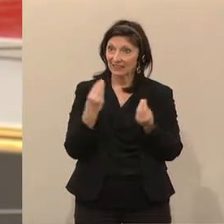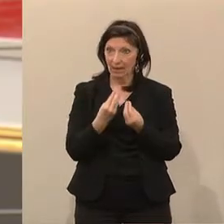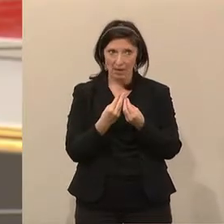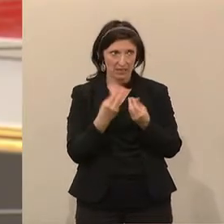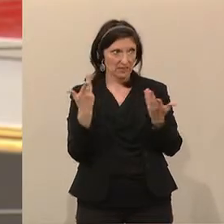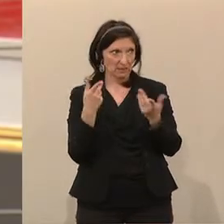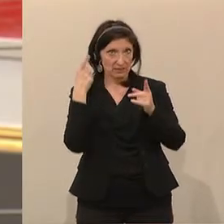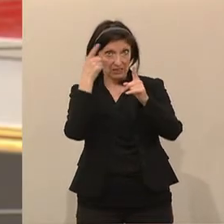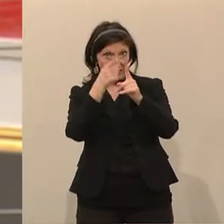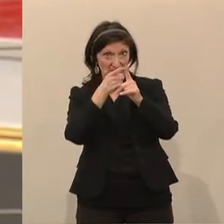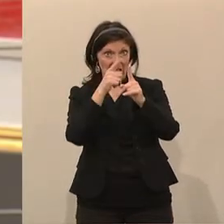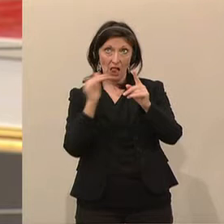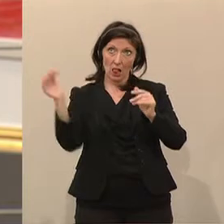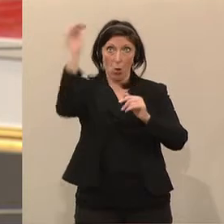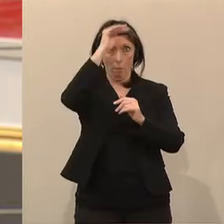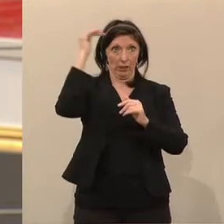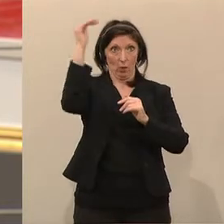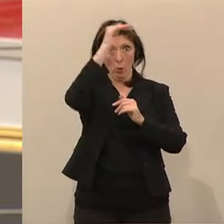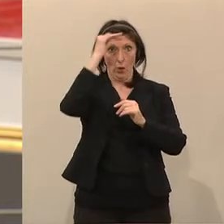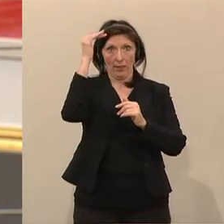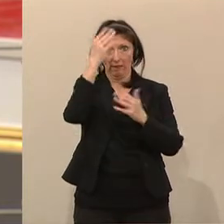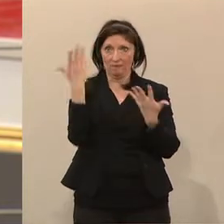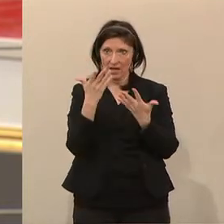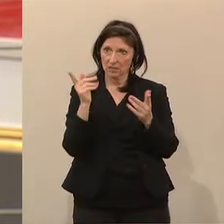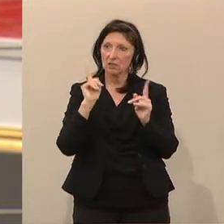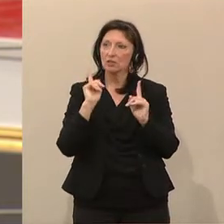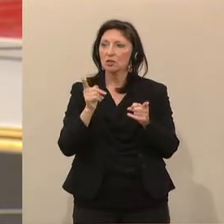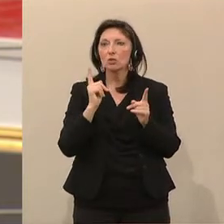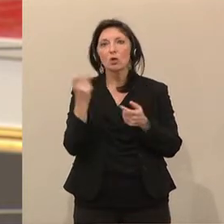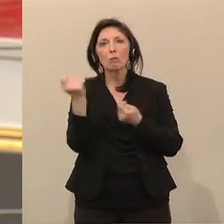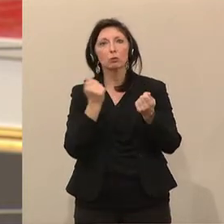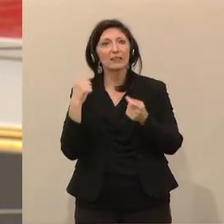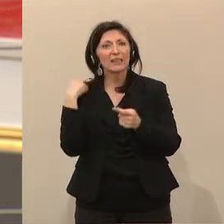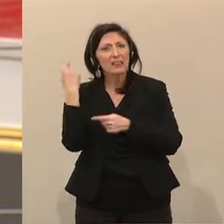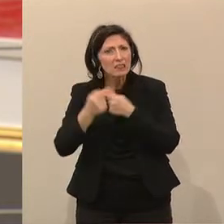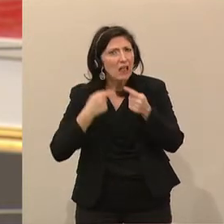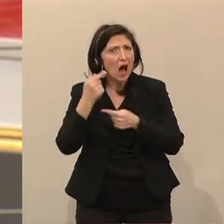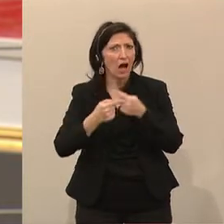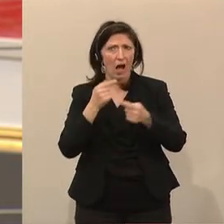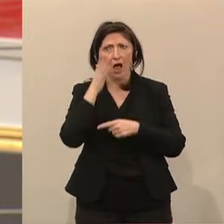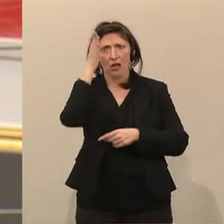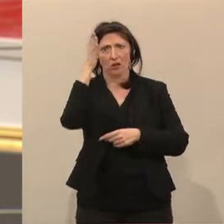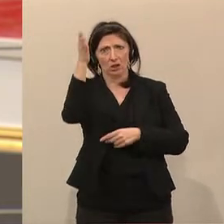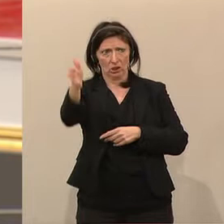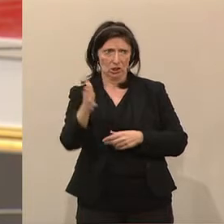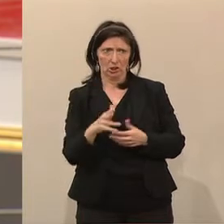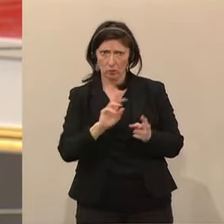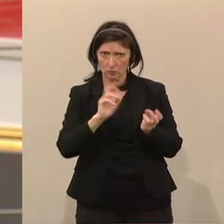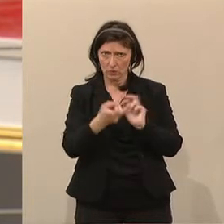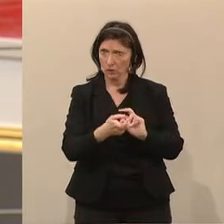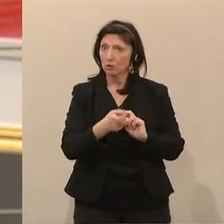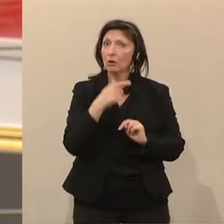Politikfelder hinweg ist die Umsetzung einer nachhaltigen Politik und dafür die Umsetzung natürlich eben auch der Agenda